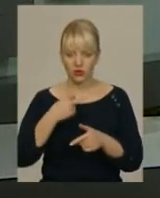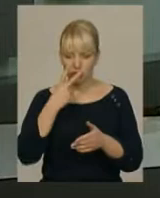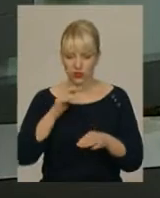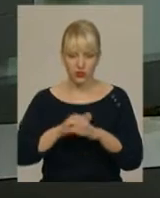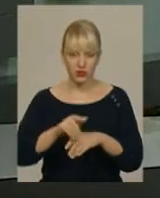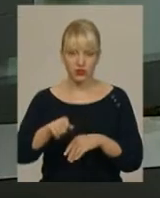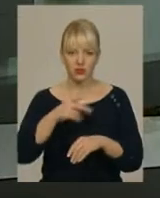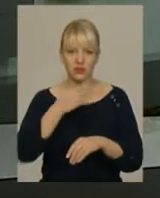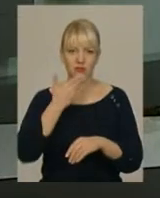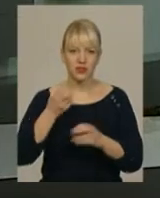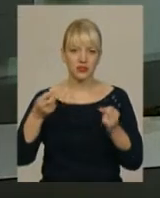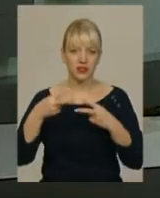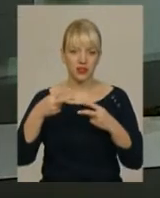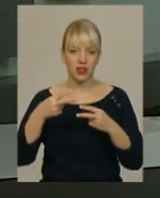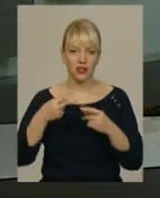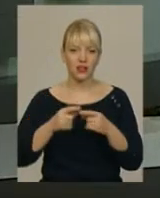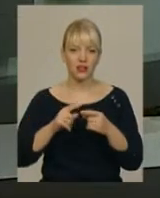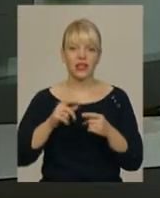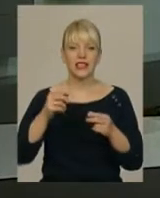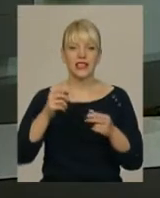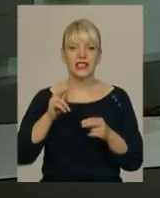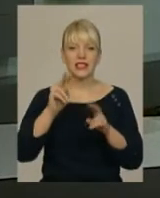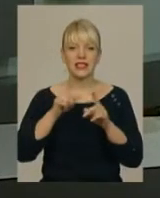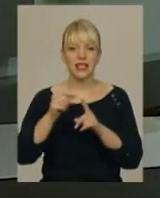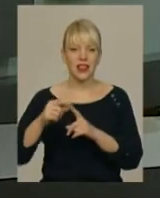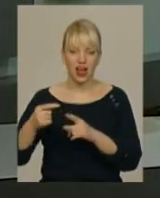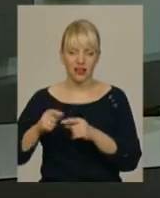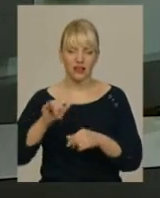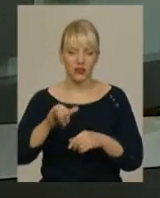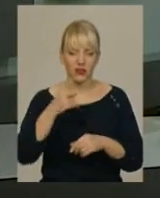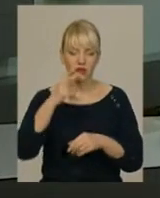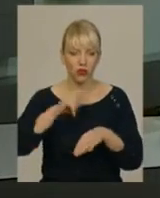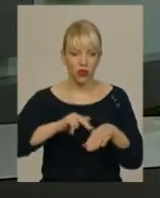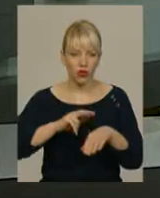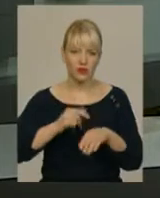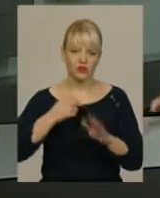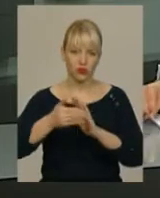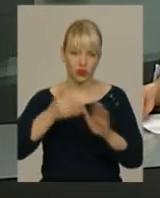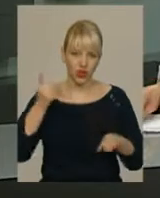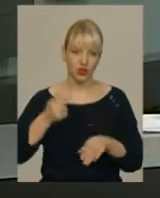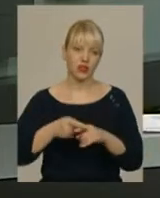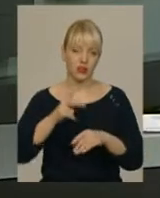було спеціальних водяних знаків. Тож викликав поліцію, яка й має з'ясувати походження фальшивих грошей.